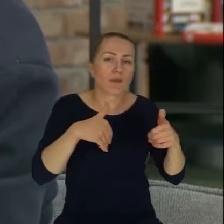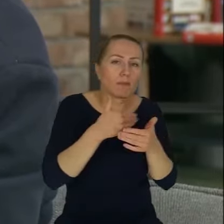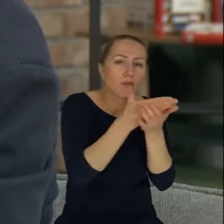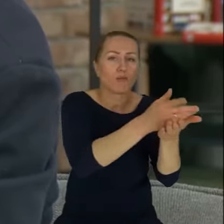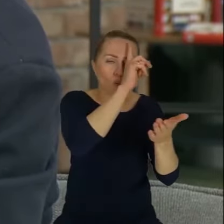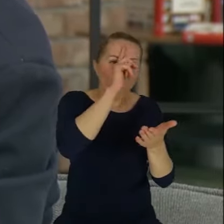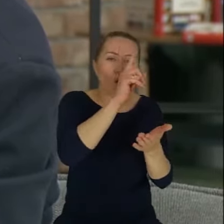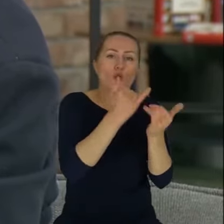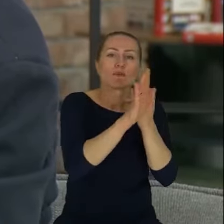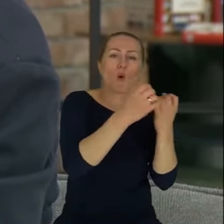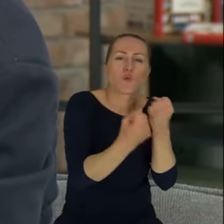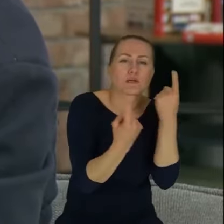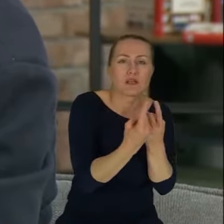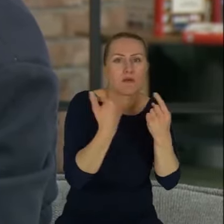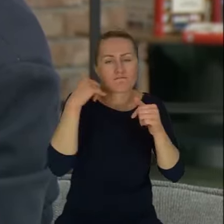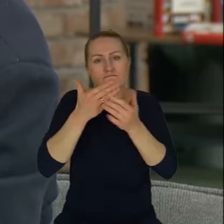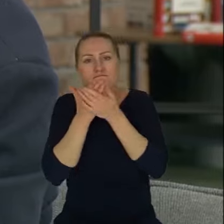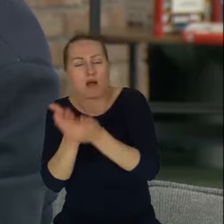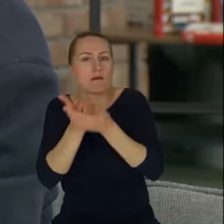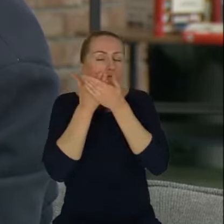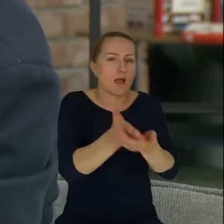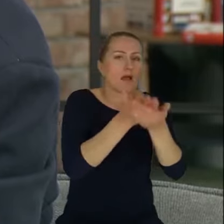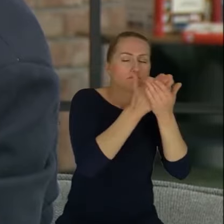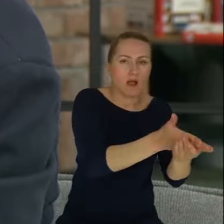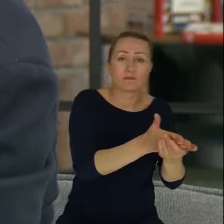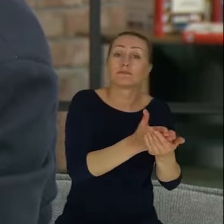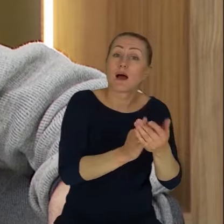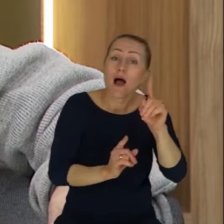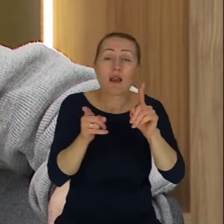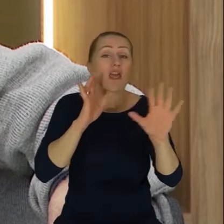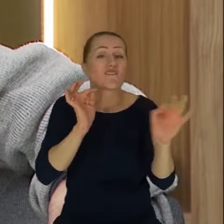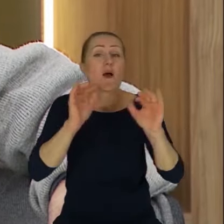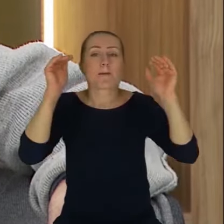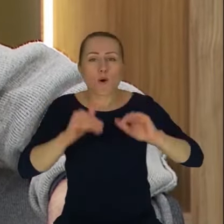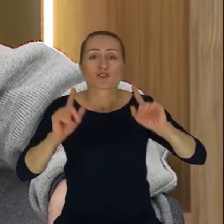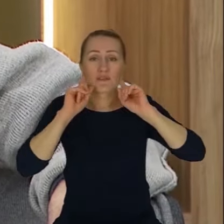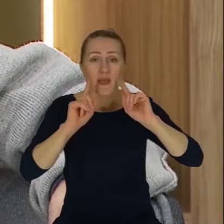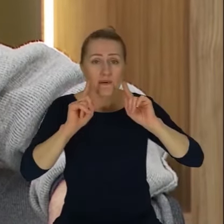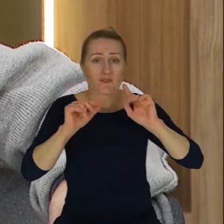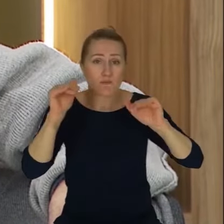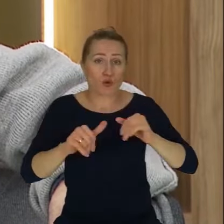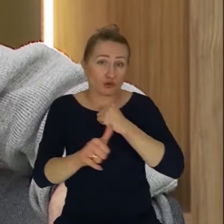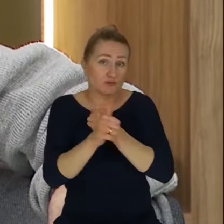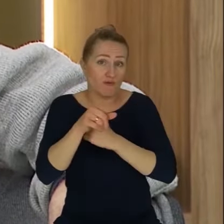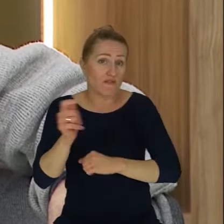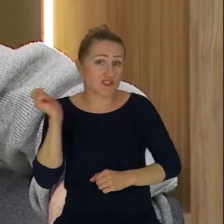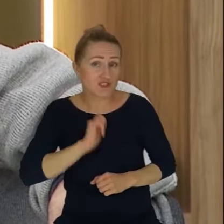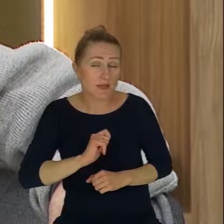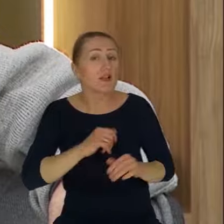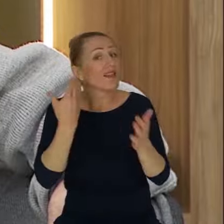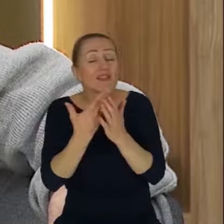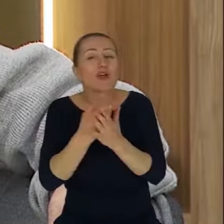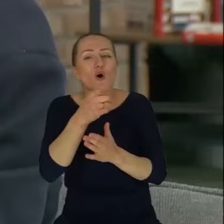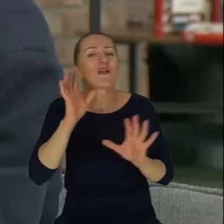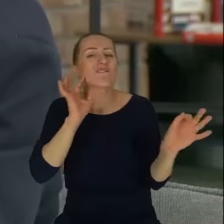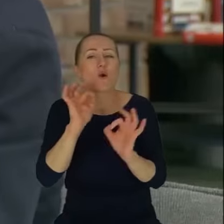wyciągnąć dłoń, ale ona też może prowadzić do, i nie boję się tego słowa, ona może prowadzić do śmierci, dlatego, że jej celem jest, tej świadomej, bo z informacją jest bardzo świadoma, ona ma